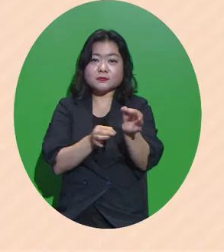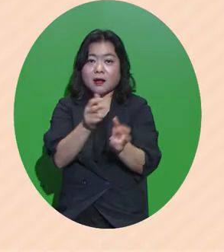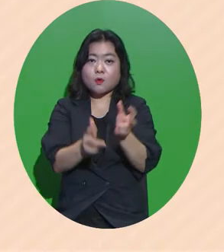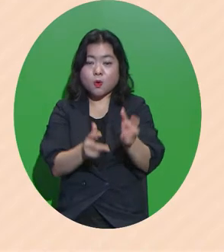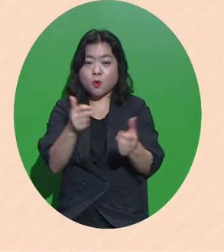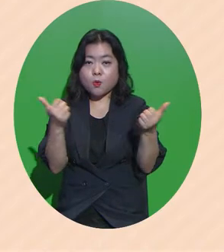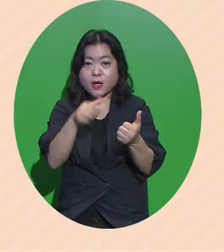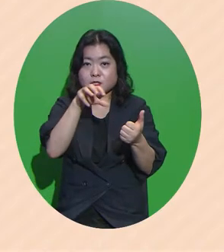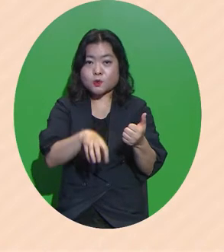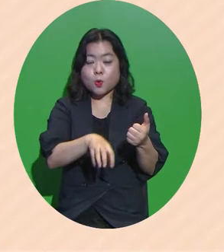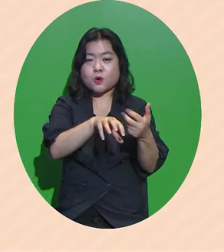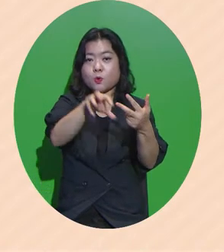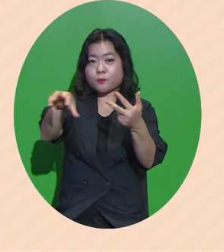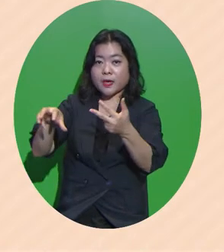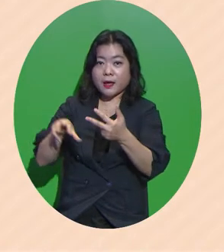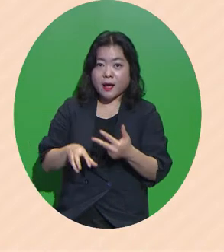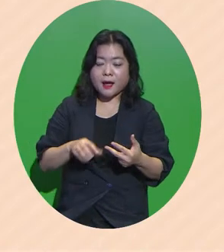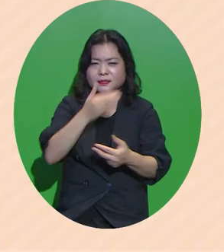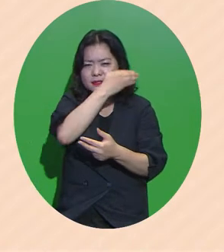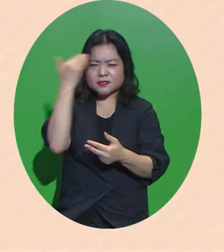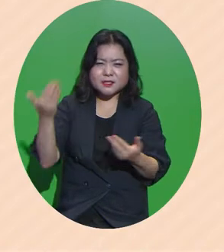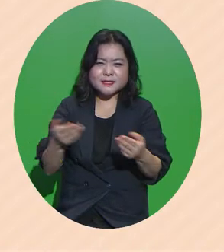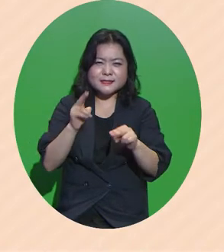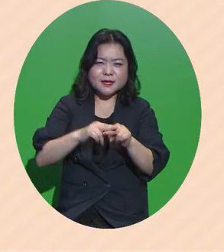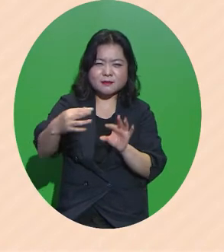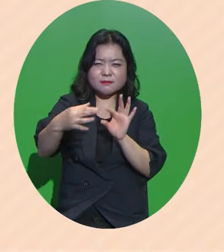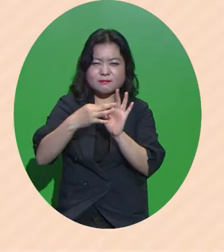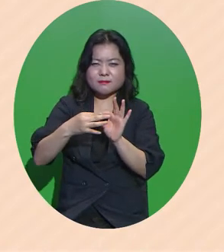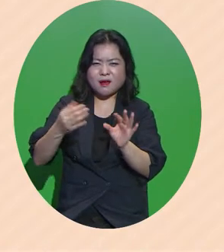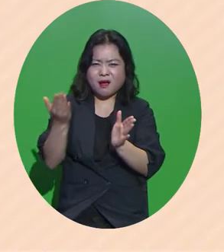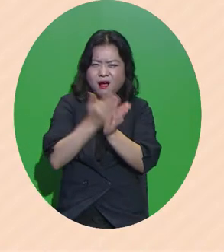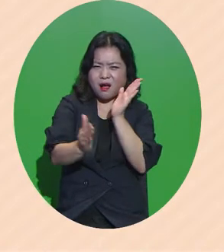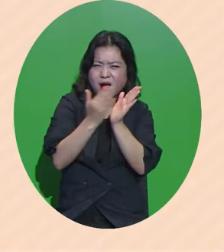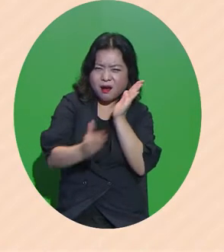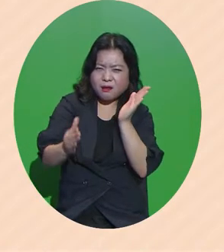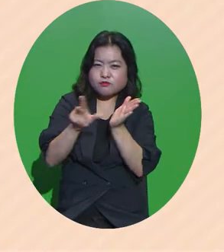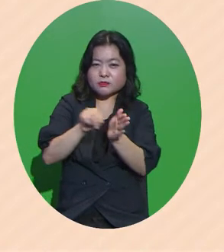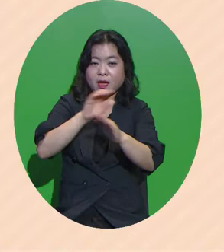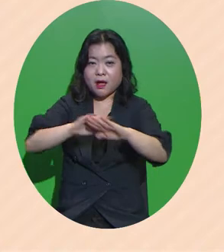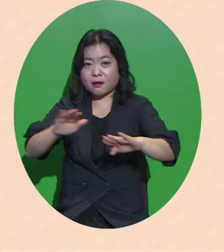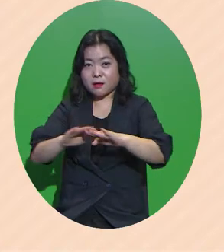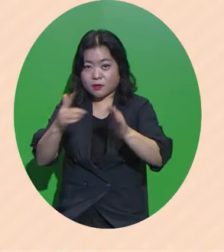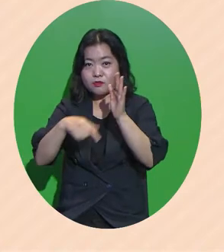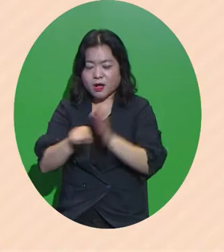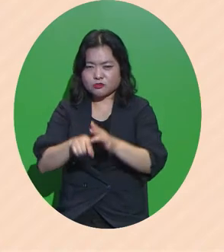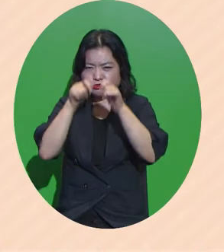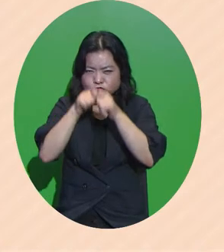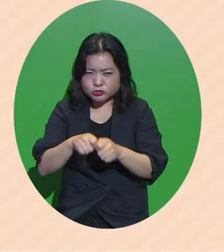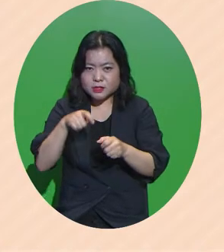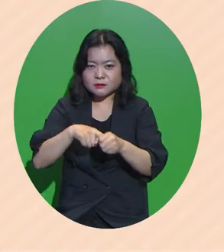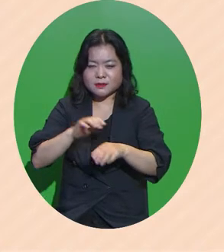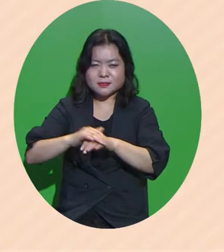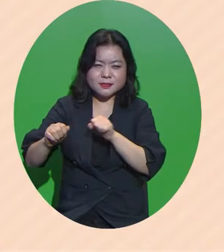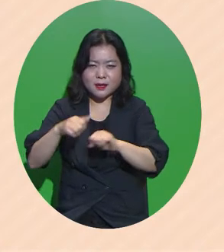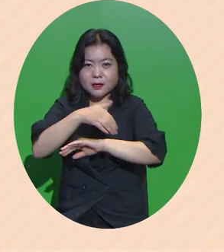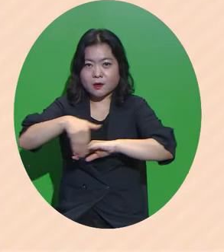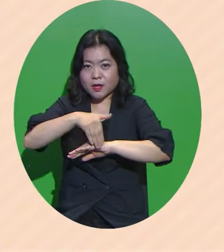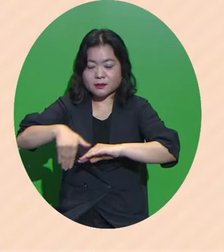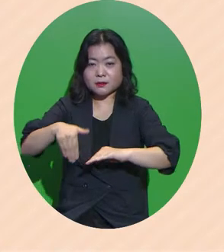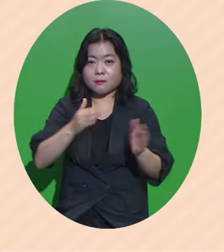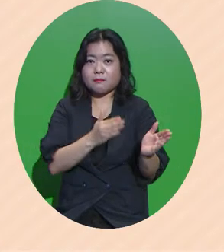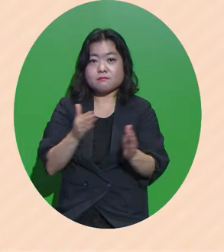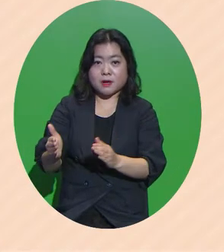7개 기관이 청년 일자리 미스매칭 해소를 위한 구체적인 실행 계획들을 마련하고 있습니다